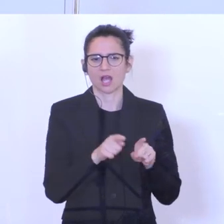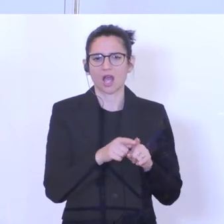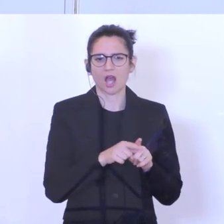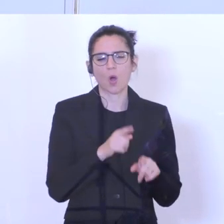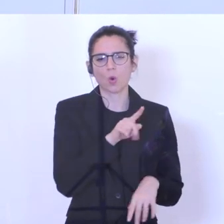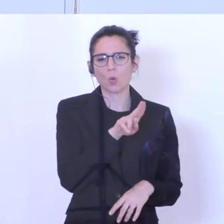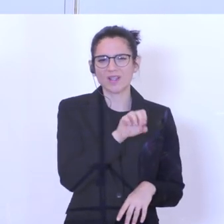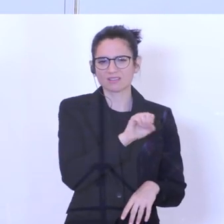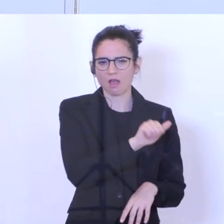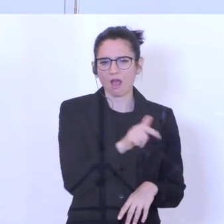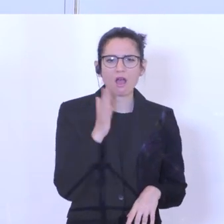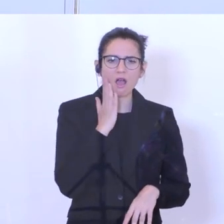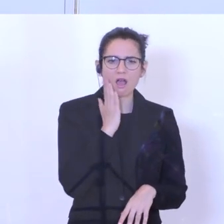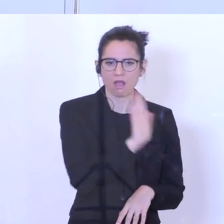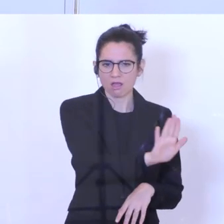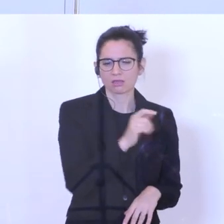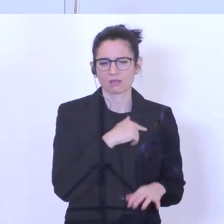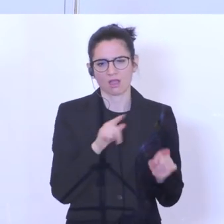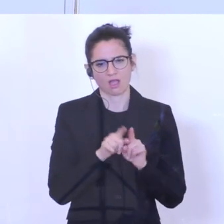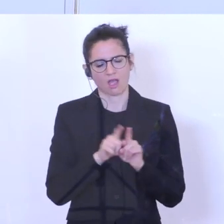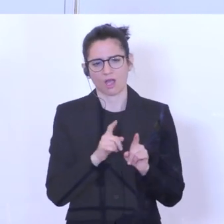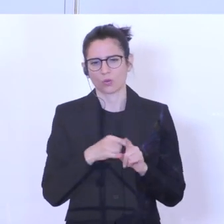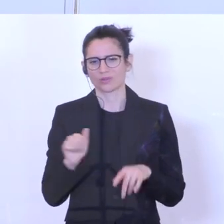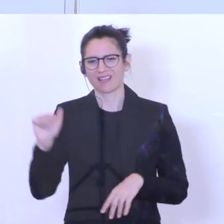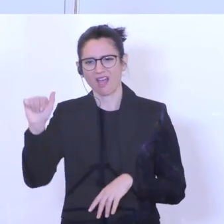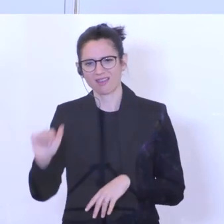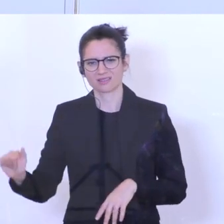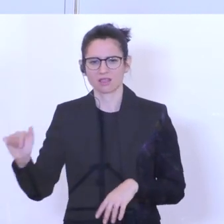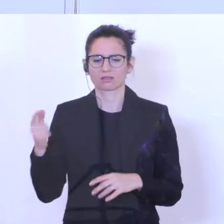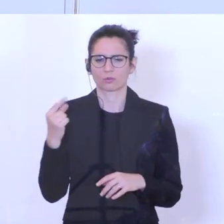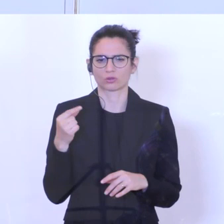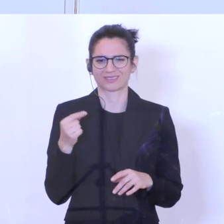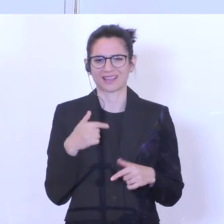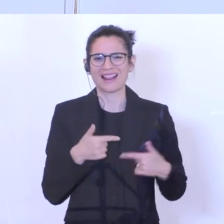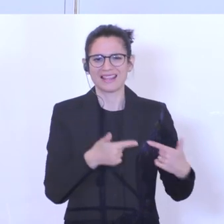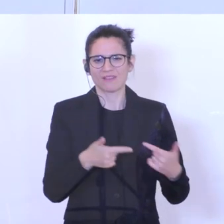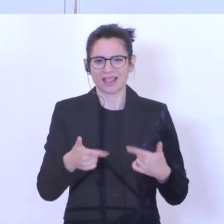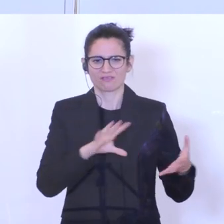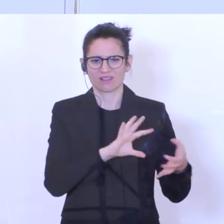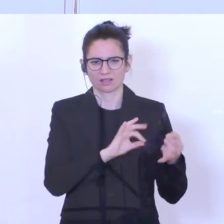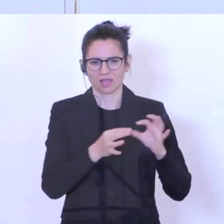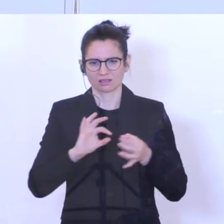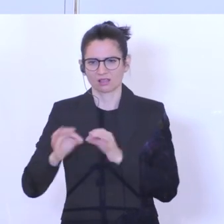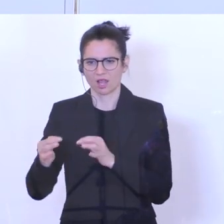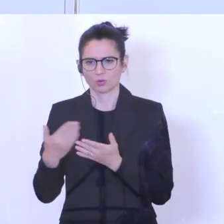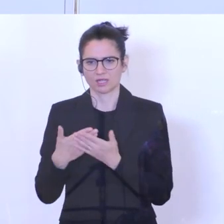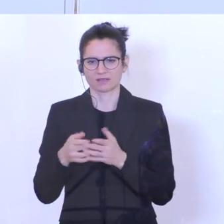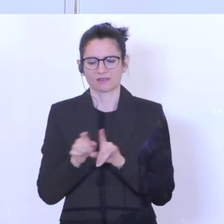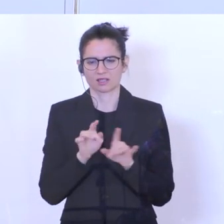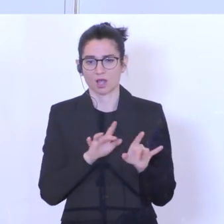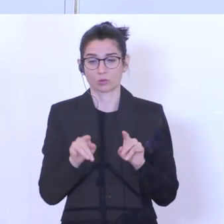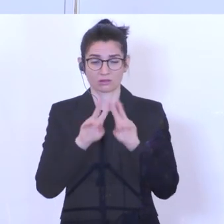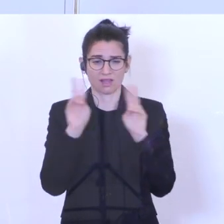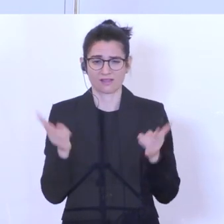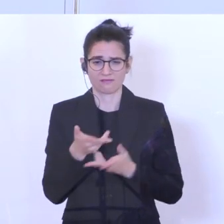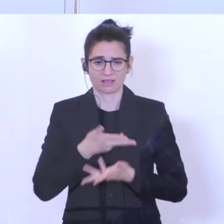ein bisschen Sorgen im Moment bereitet. Und natürlich auch in Asien. Das heißt, es sind die Lieferketten als ein wesentlicher Grund. Und es ist eben eine